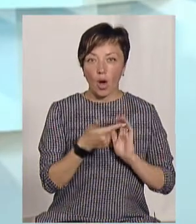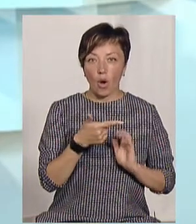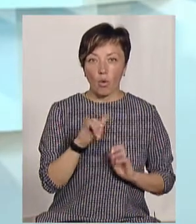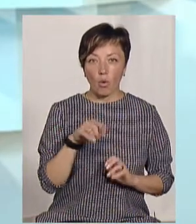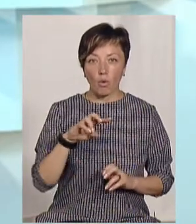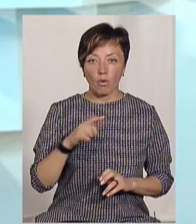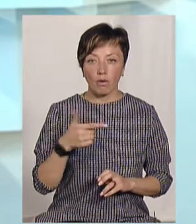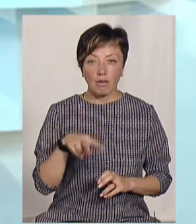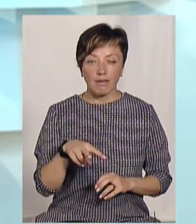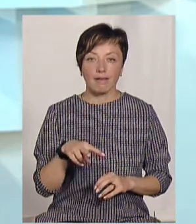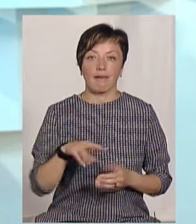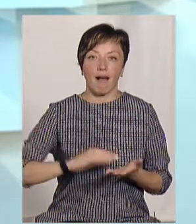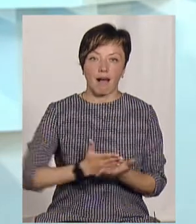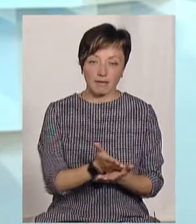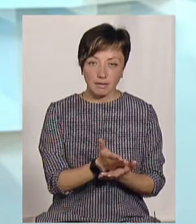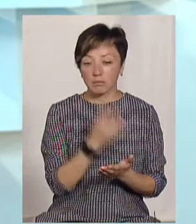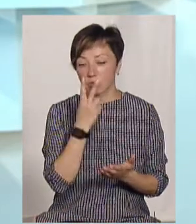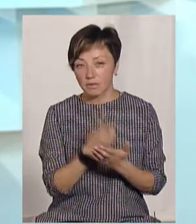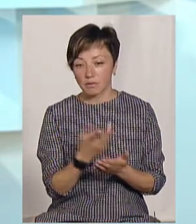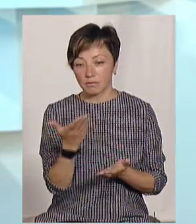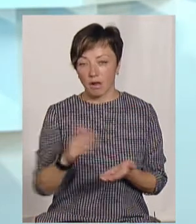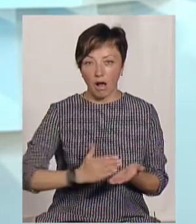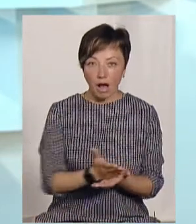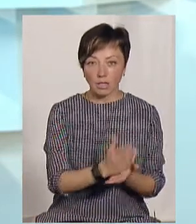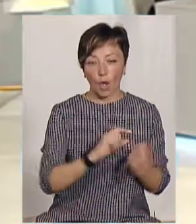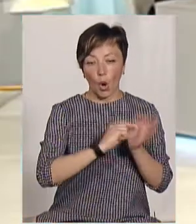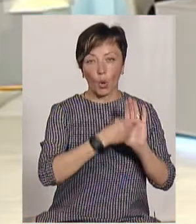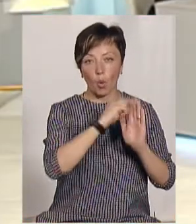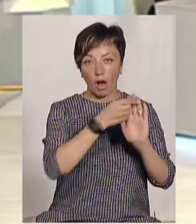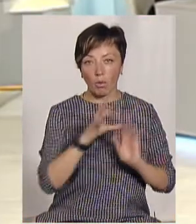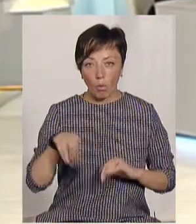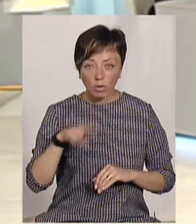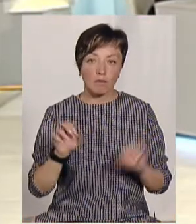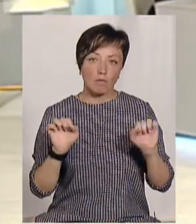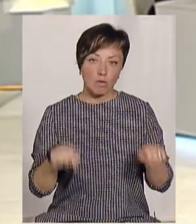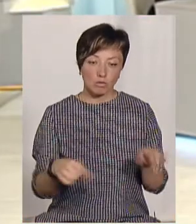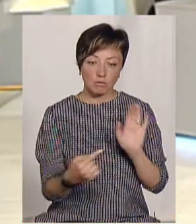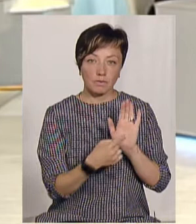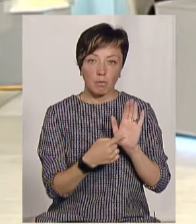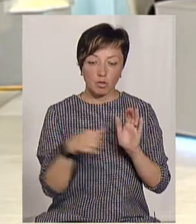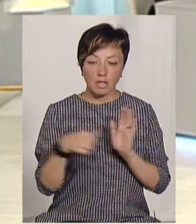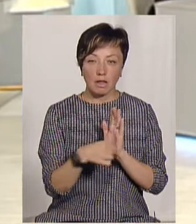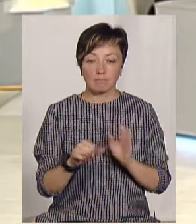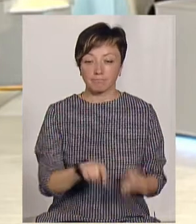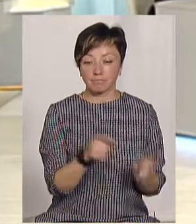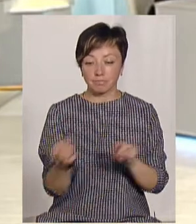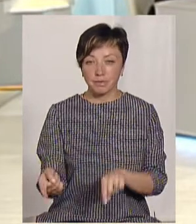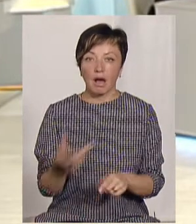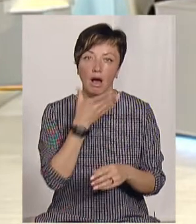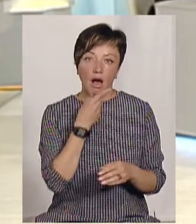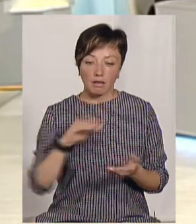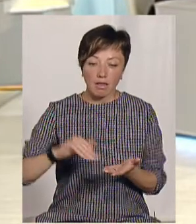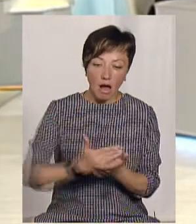питання, а що подивитися, будь ласка, є Google-карта, QR-код, можна за посиланням перейти. І в нас гарно на карті